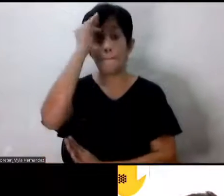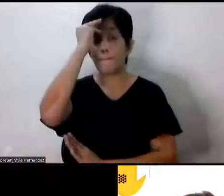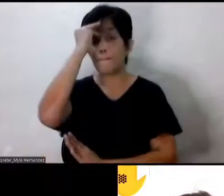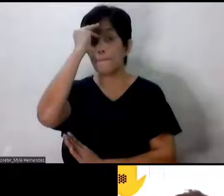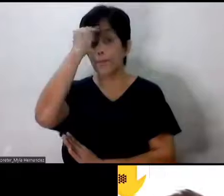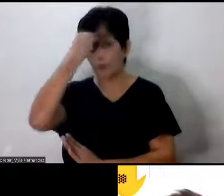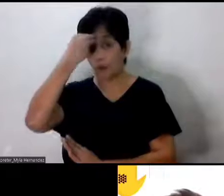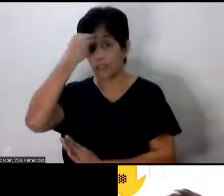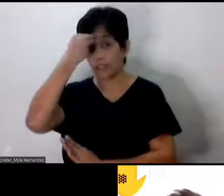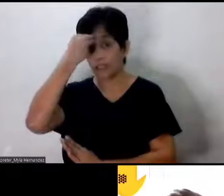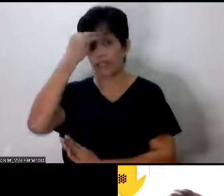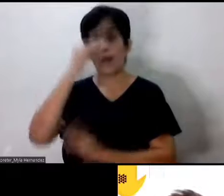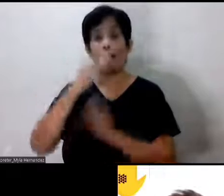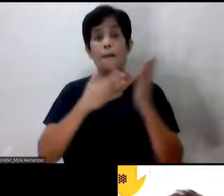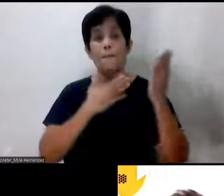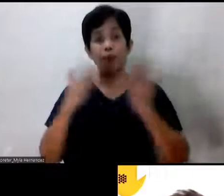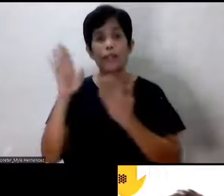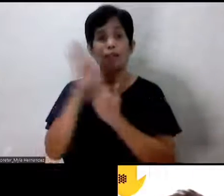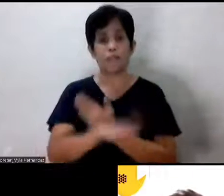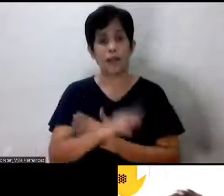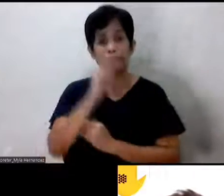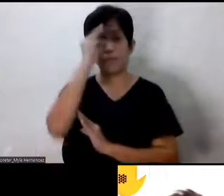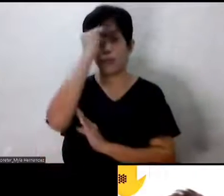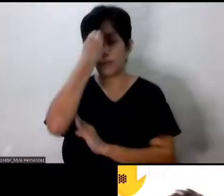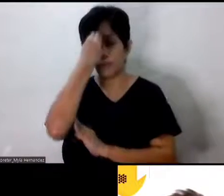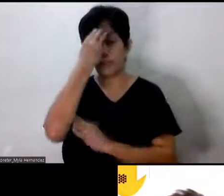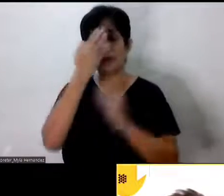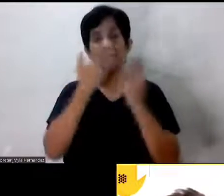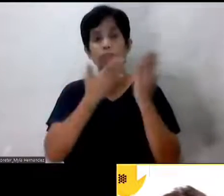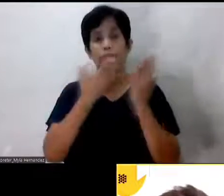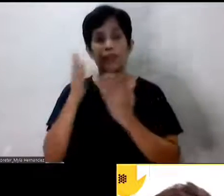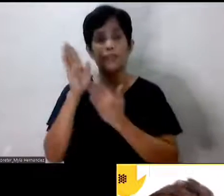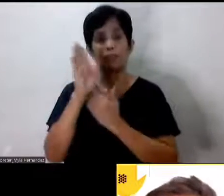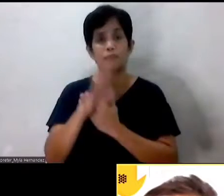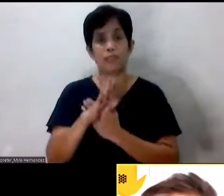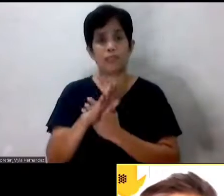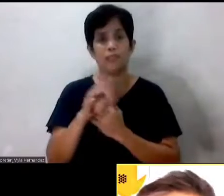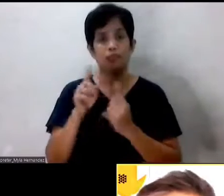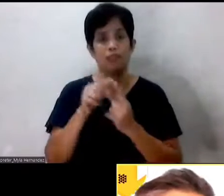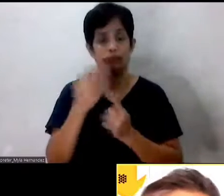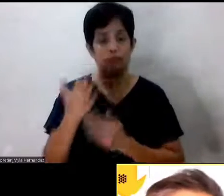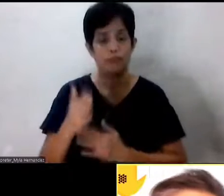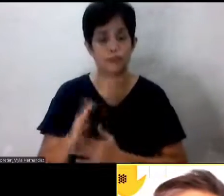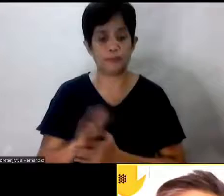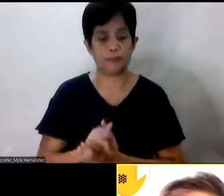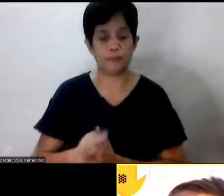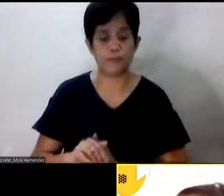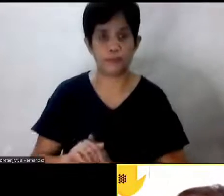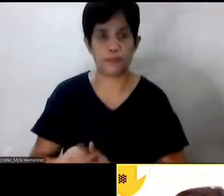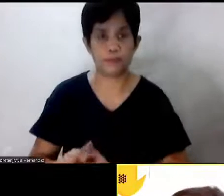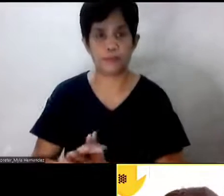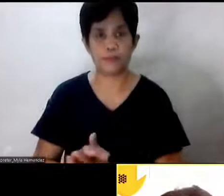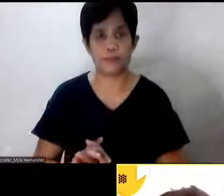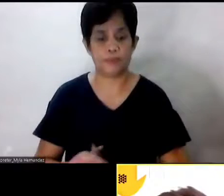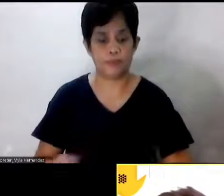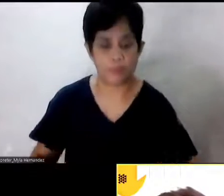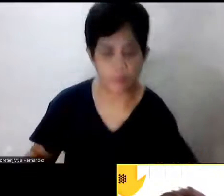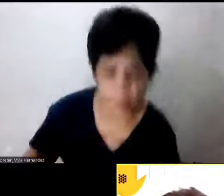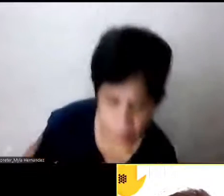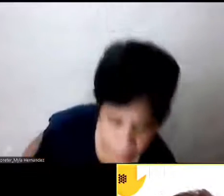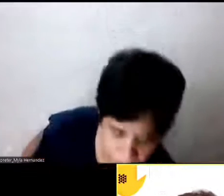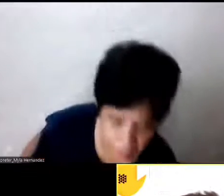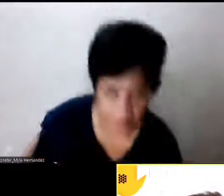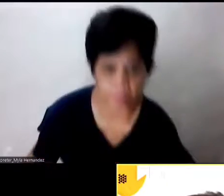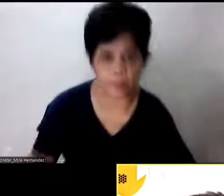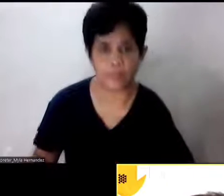bring back. Memories, bring back to you. Go ahead. Memories, bring back. Memories, bring back you. Ito po'y hango